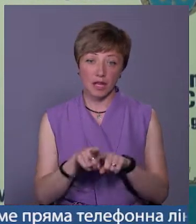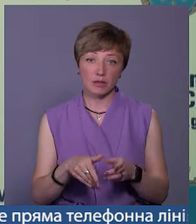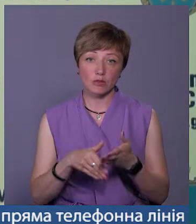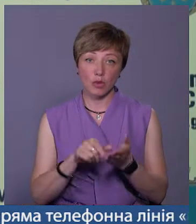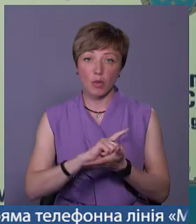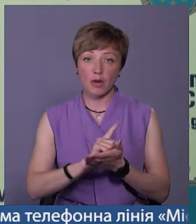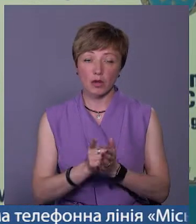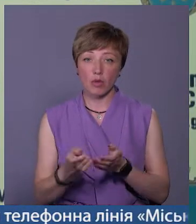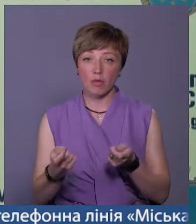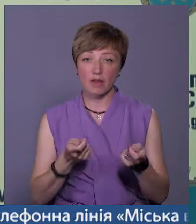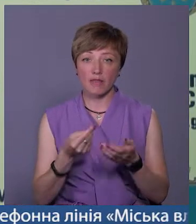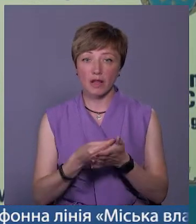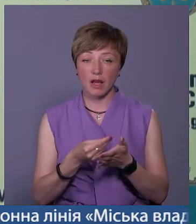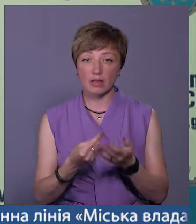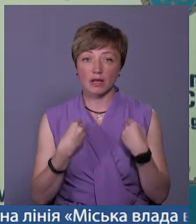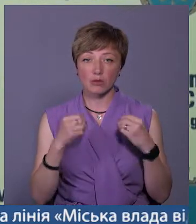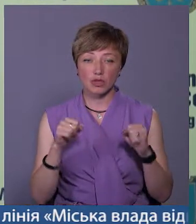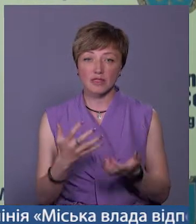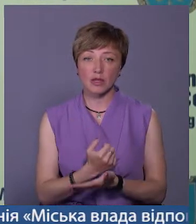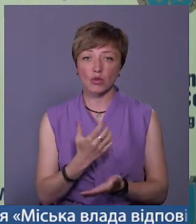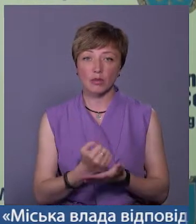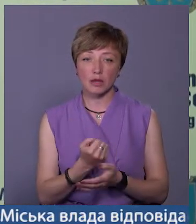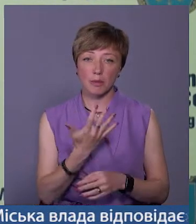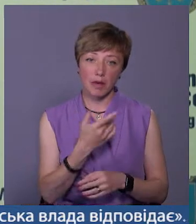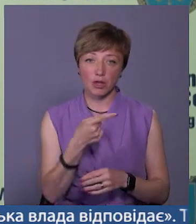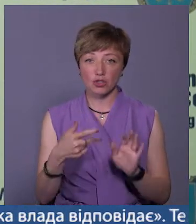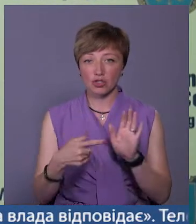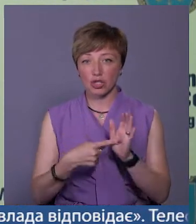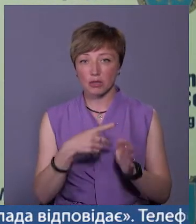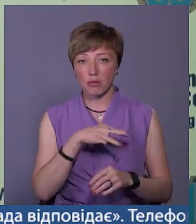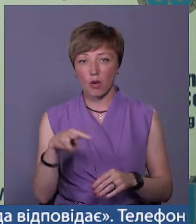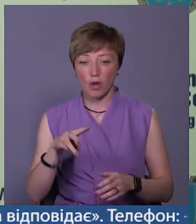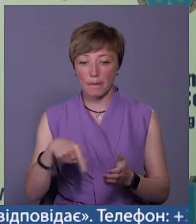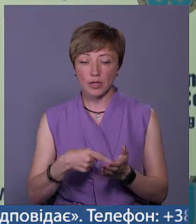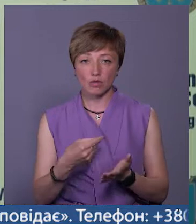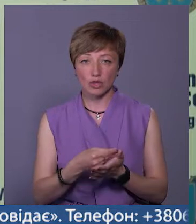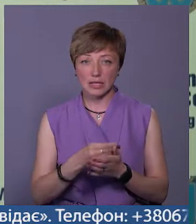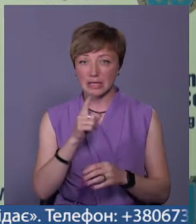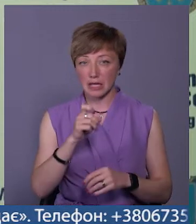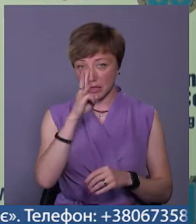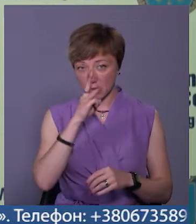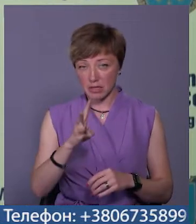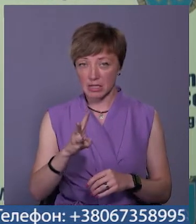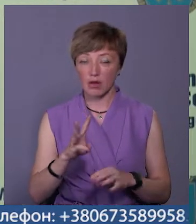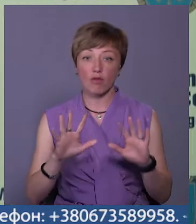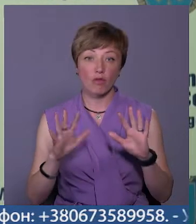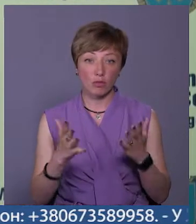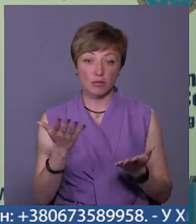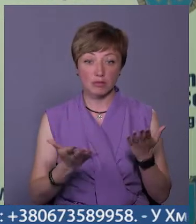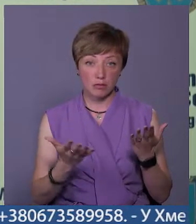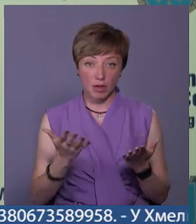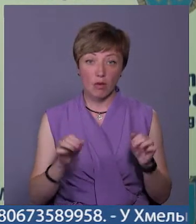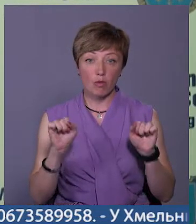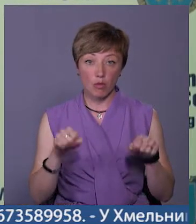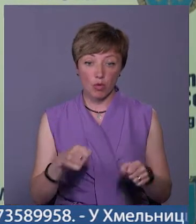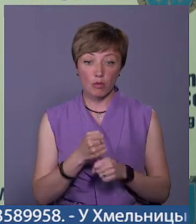оперативного управління фінансами дасть нам можливість заробити 5-6 мільйонів гривень до міського бюджету за три місяці. У випадку, якщо ми будемо мати